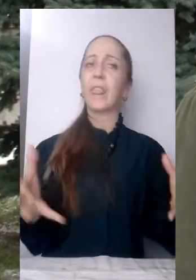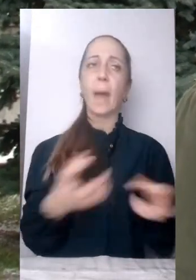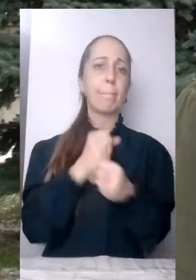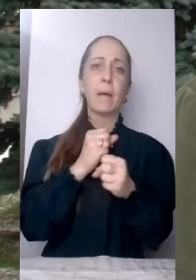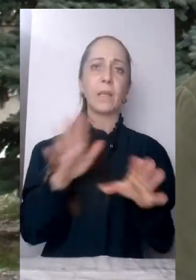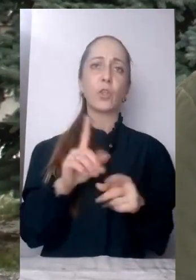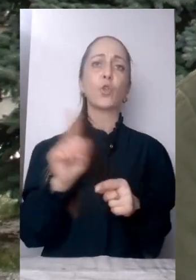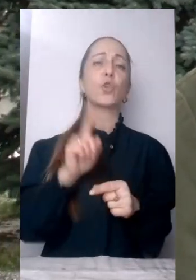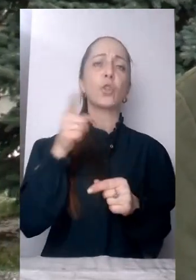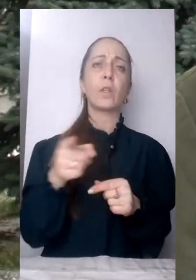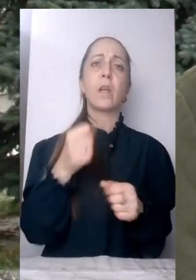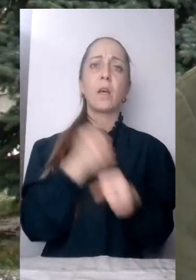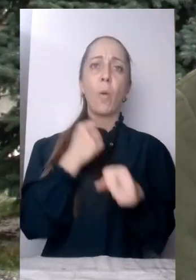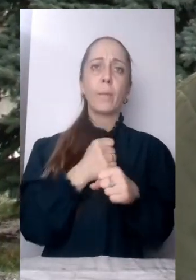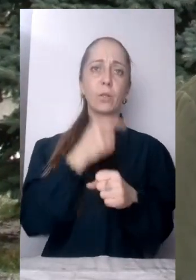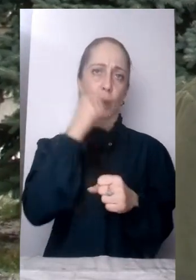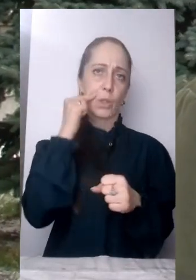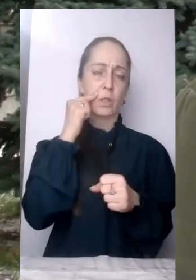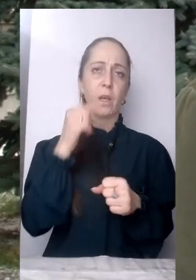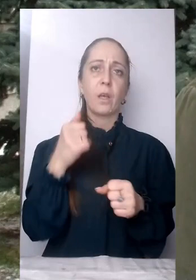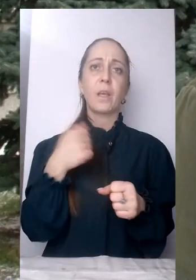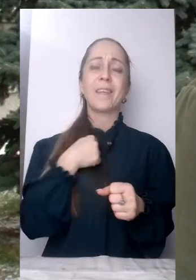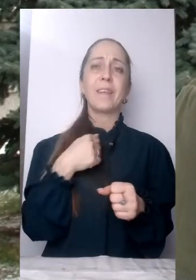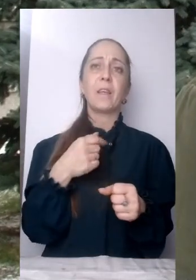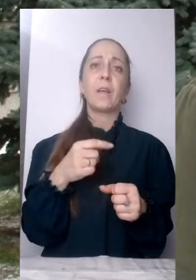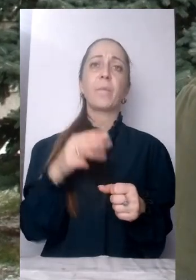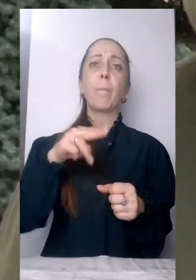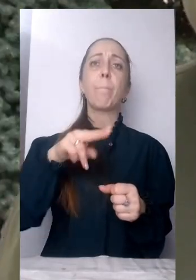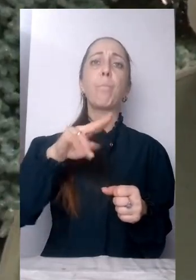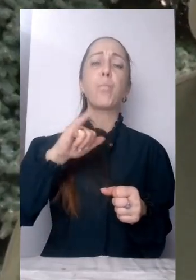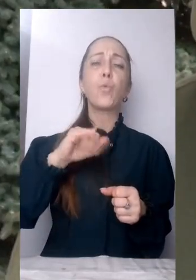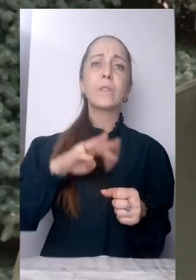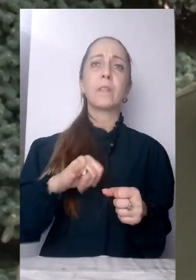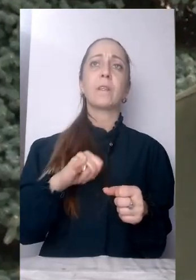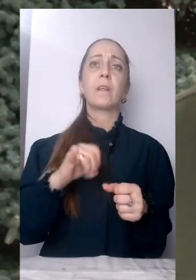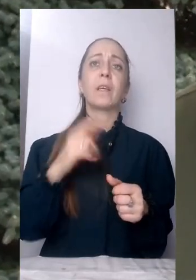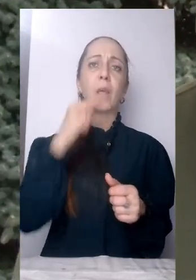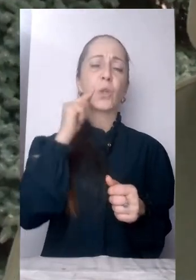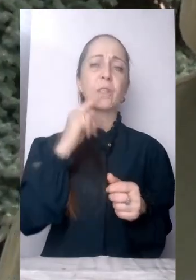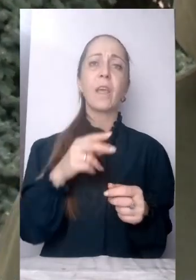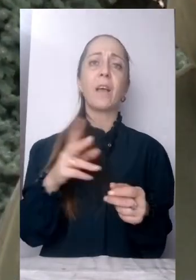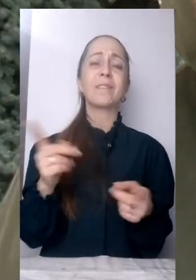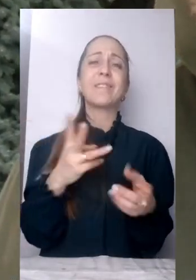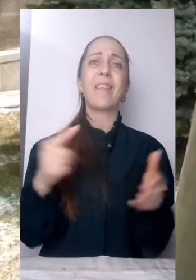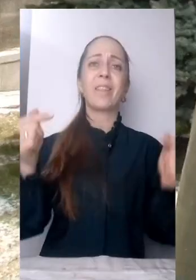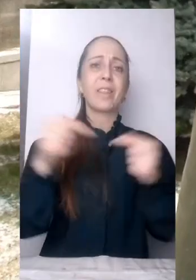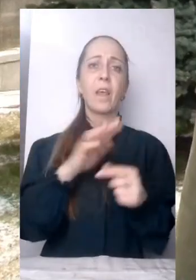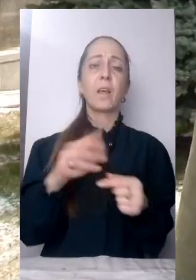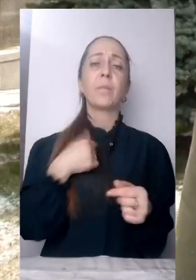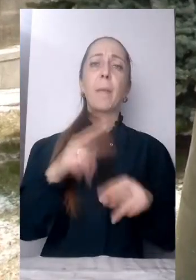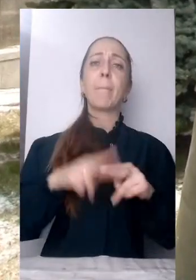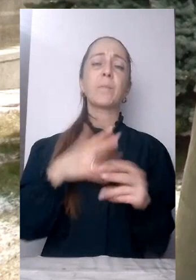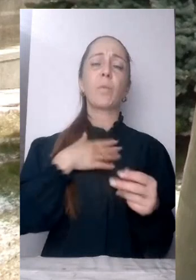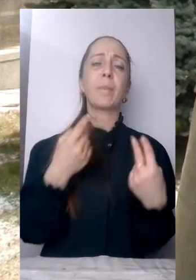ассоціїрую Росії і Путина. Тому мій паспорт мені зараз не потрібен. Я не хочу, щоб він був у мене. Я